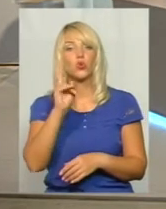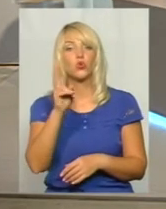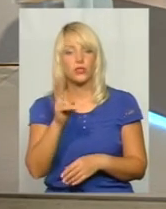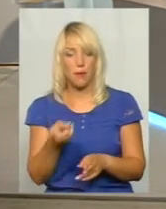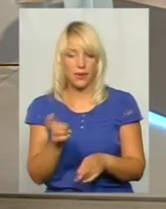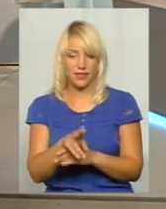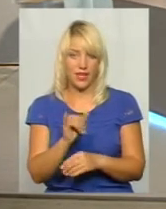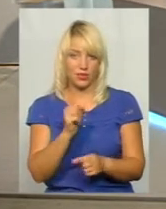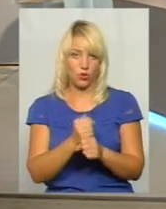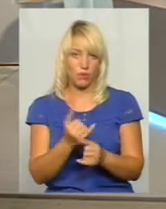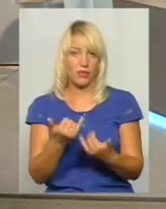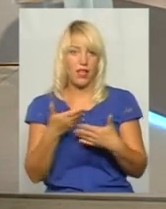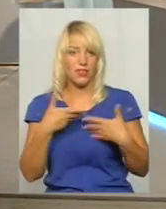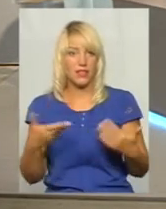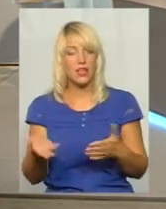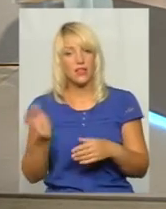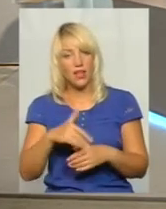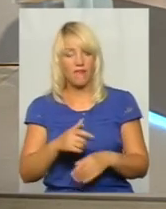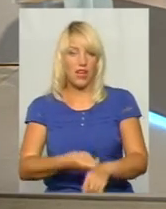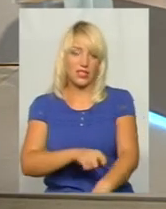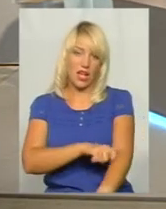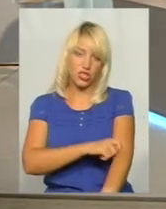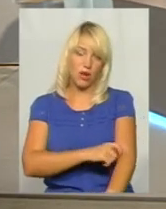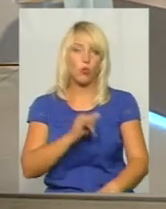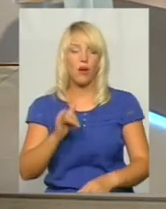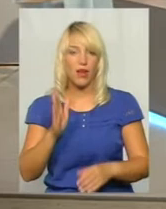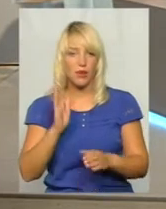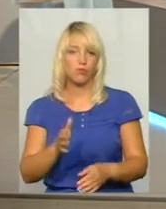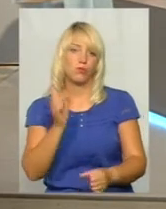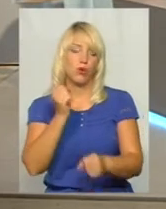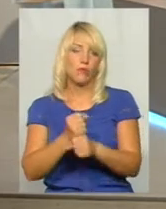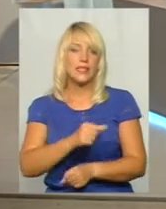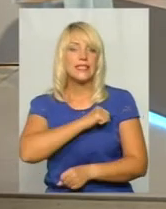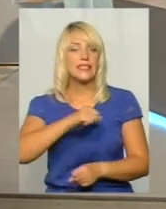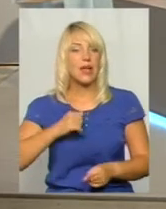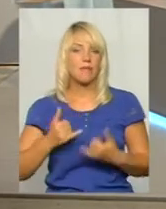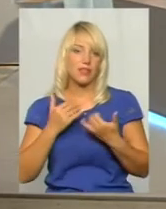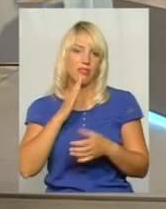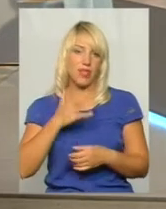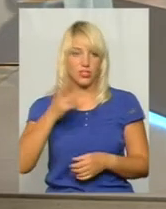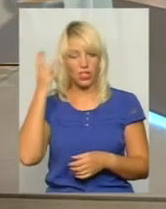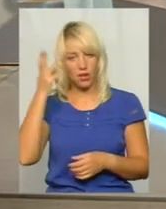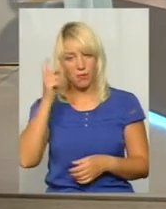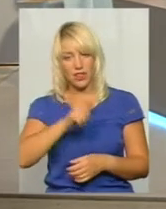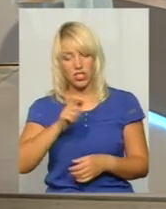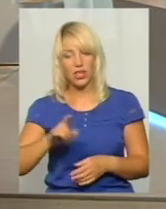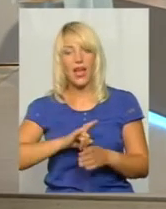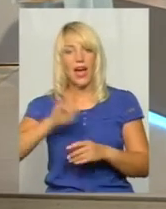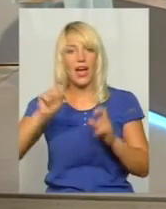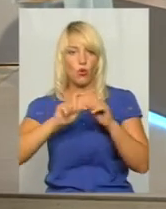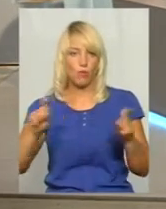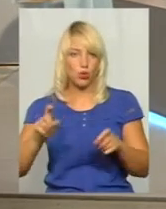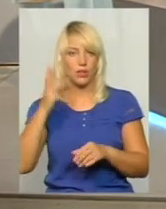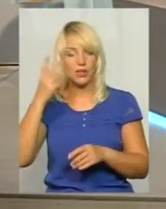прийде і зробить для нас. Давайте закачаємо рукава і зробимо самі для наших хмельничан аеропорт Хмельницький. За цим